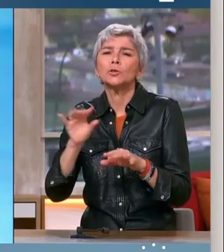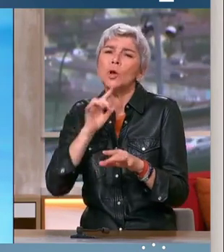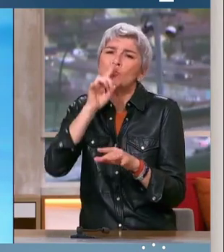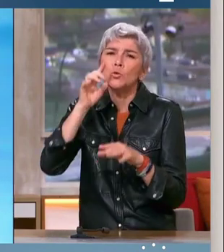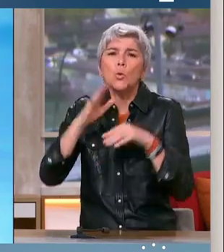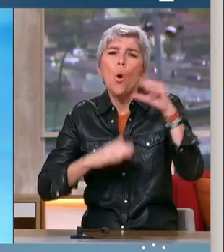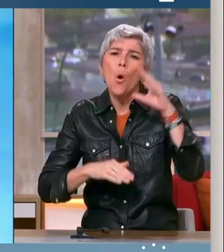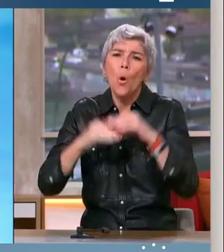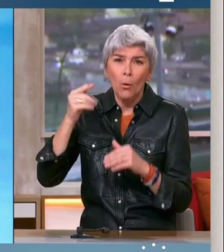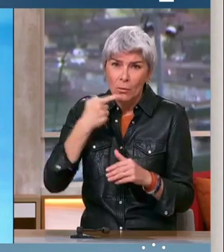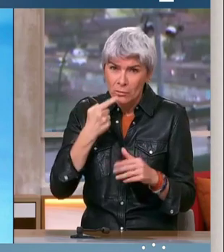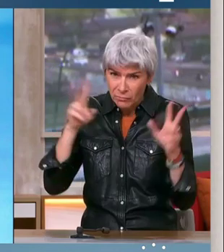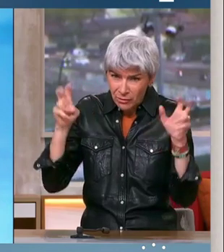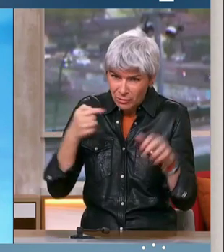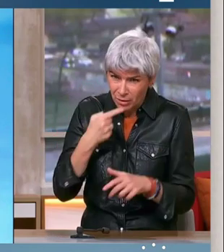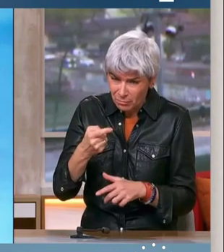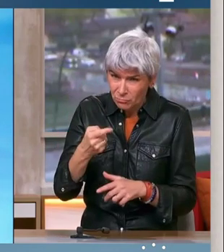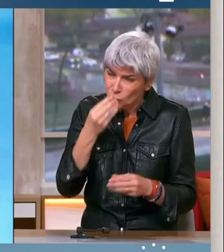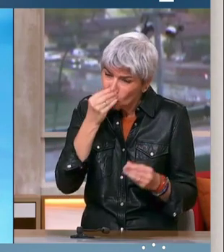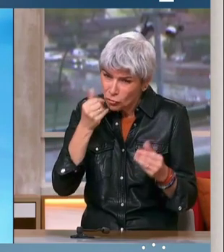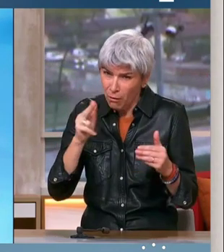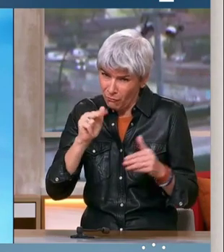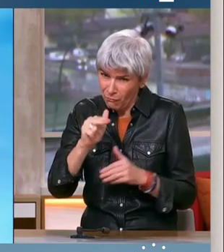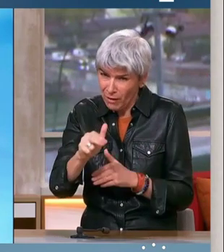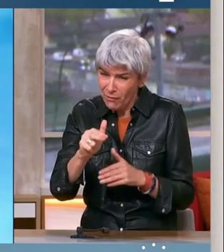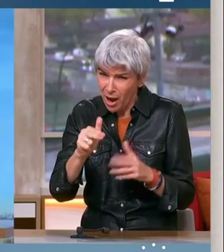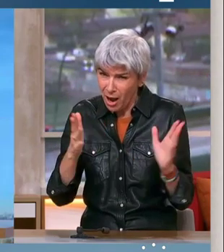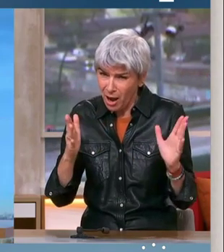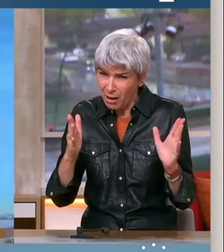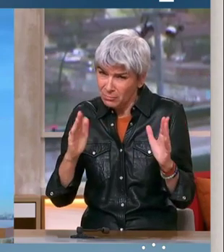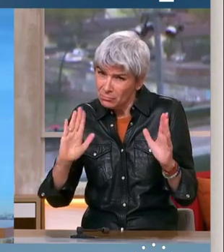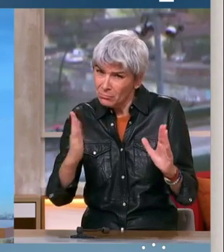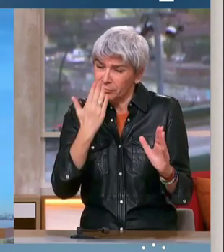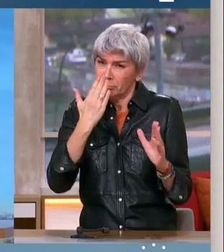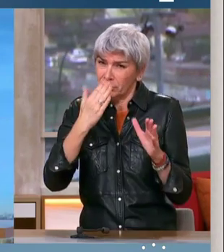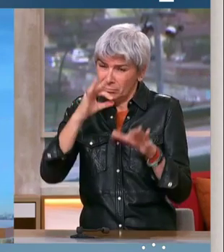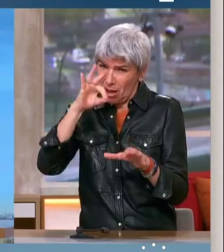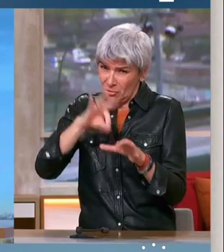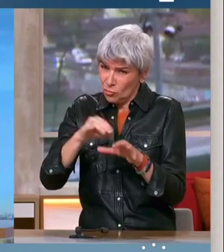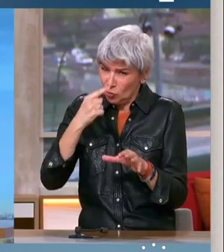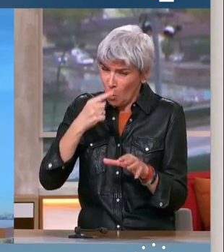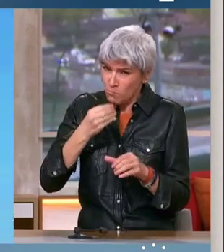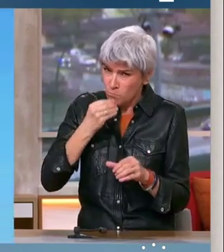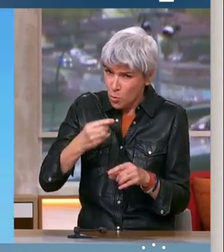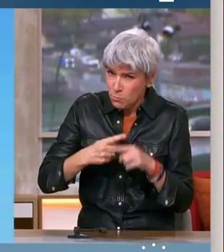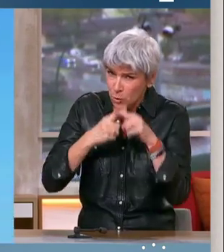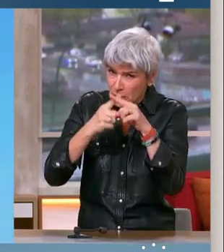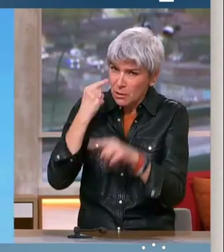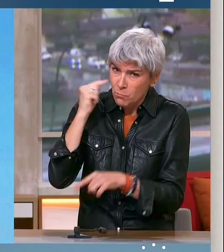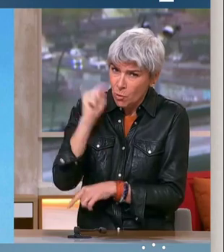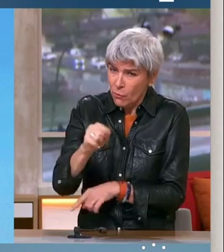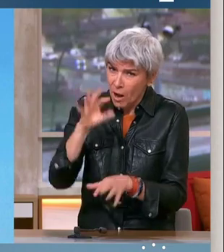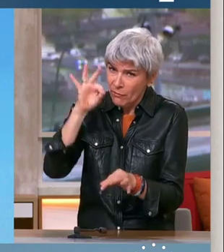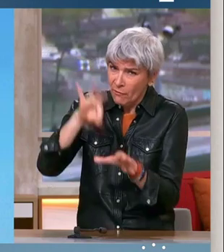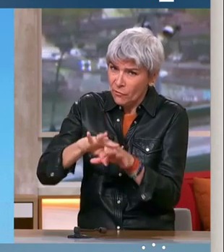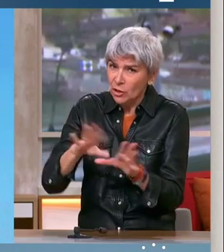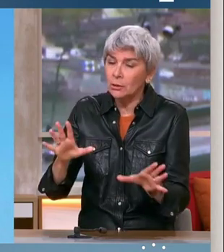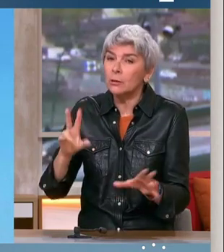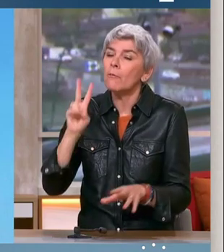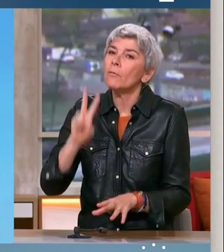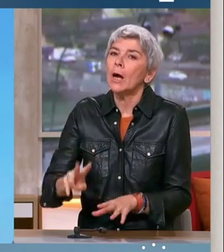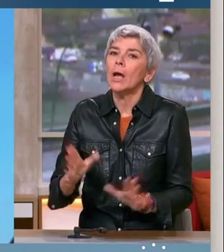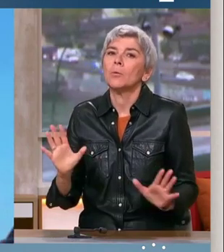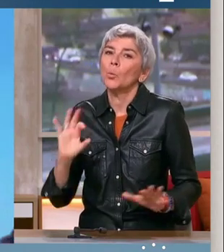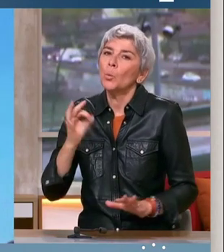heureux, vous les entrevoyez pour votre candidature à l'approche de ce week-end électoral, de ce premier tour ? Écoutez,